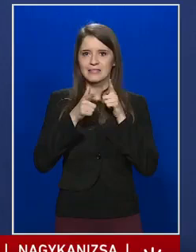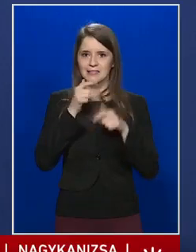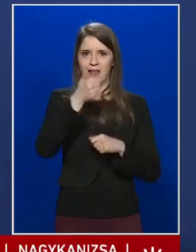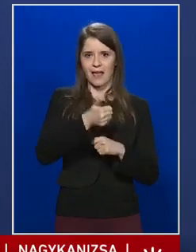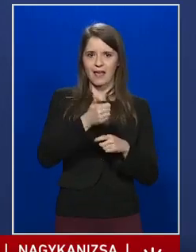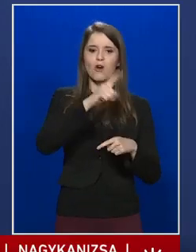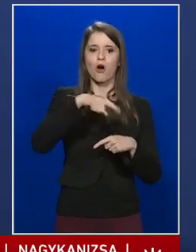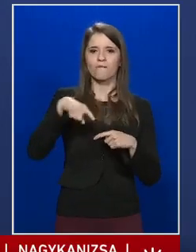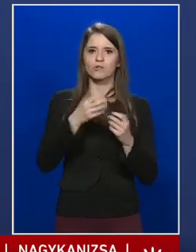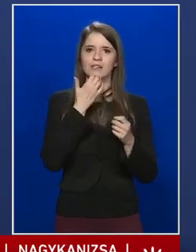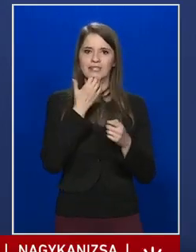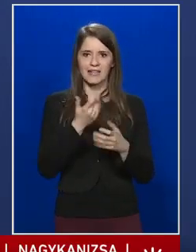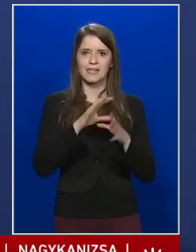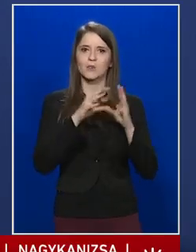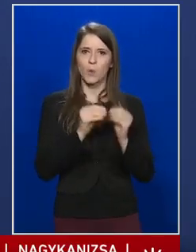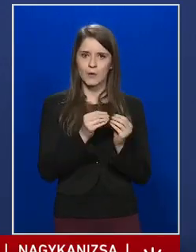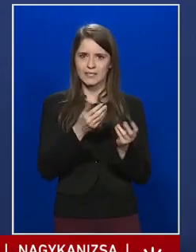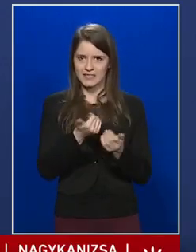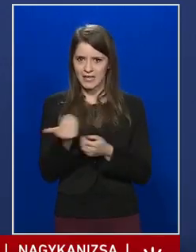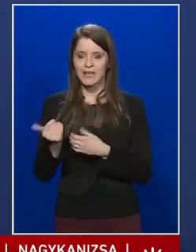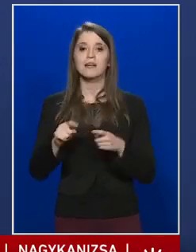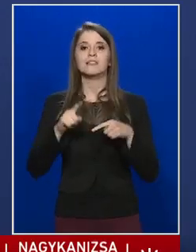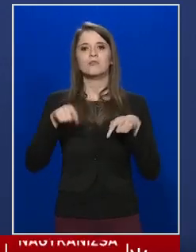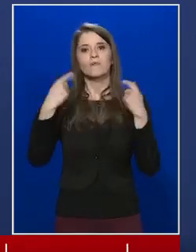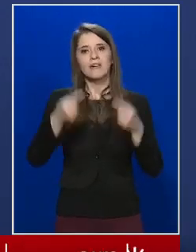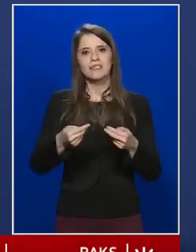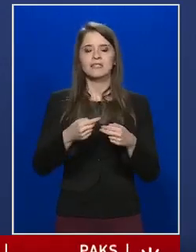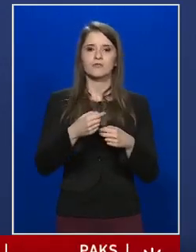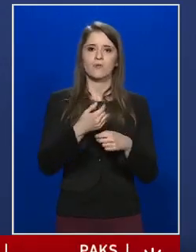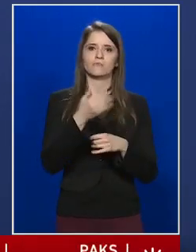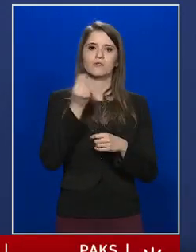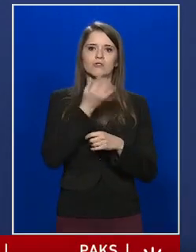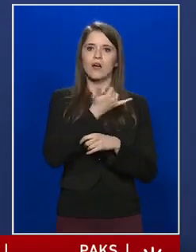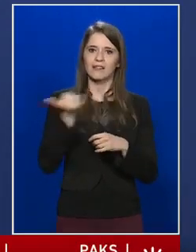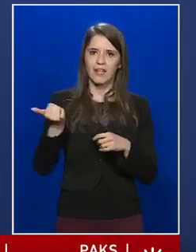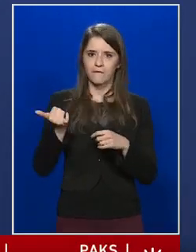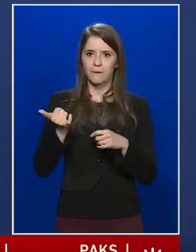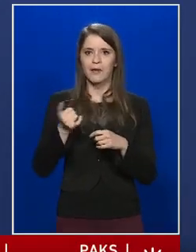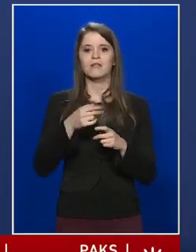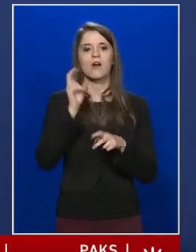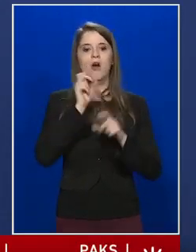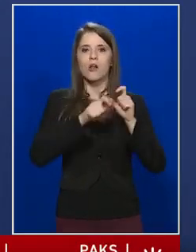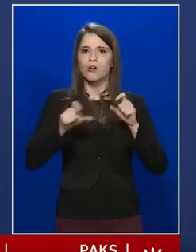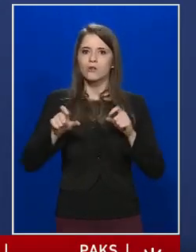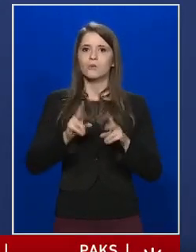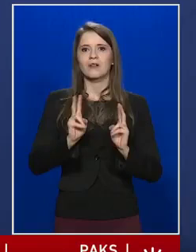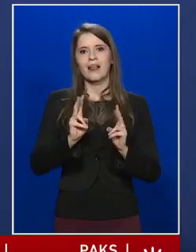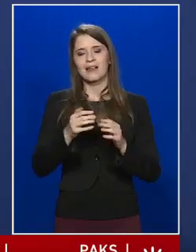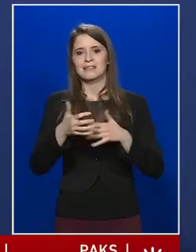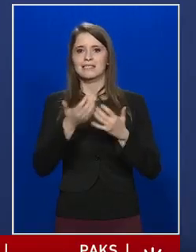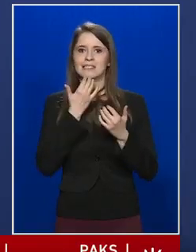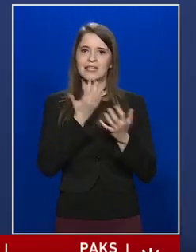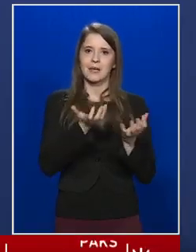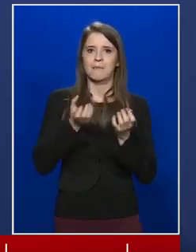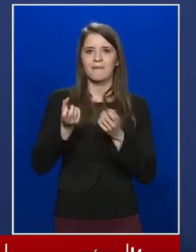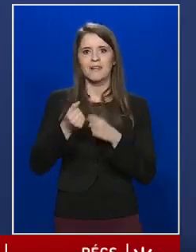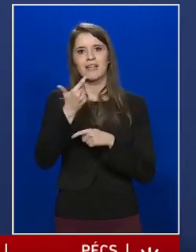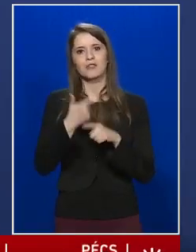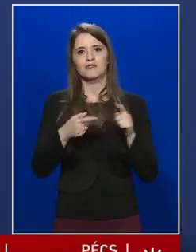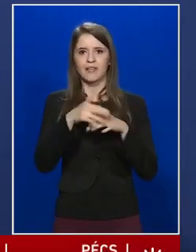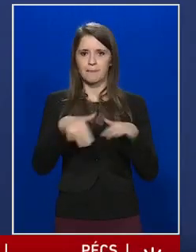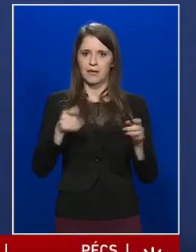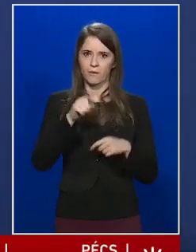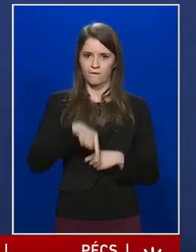így a következő tanévben a hallgatók akár másfél millió forintot is igényelhetnek. Lehetővé